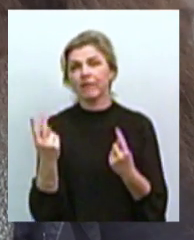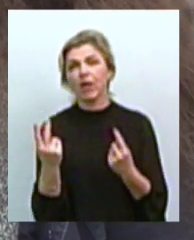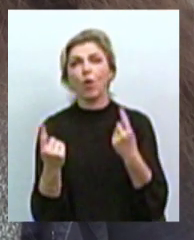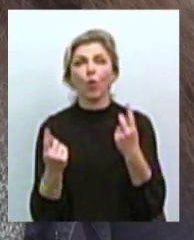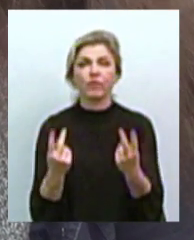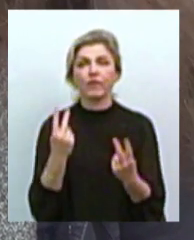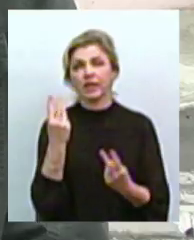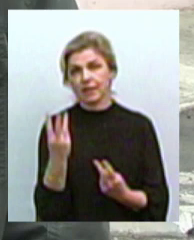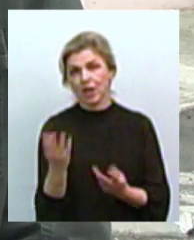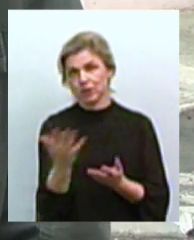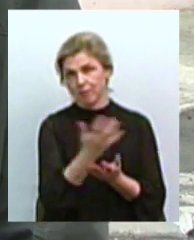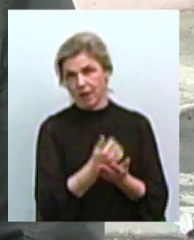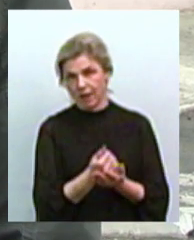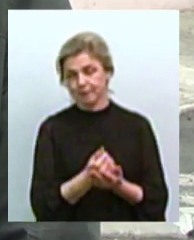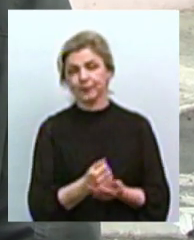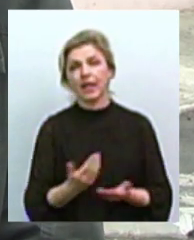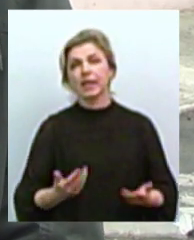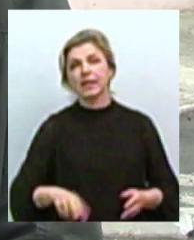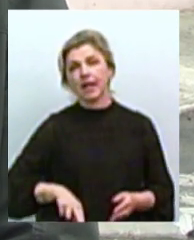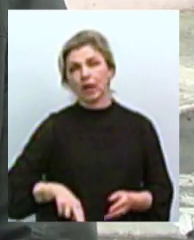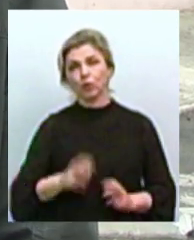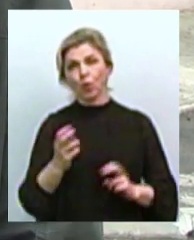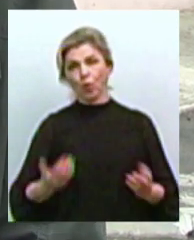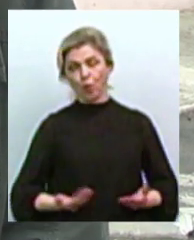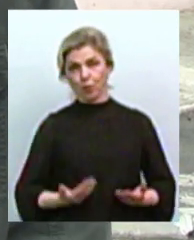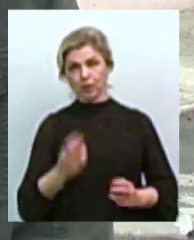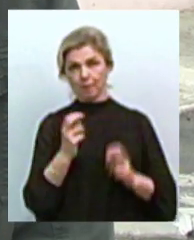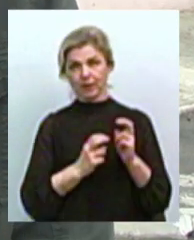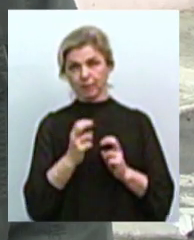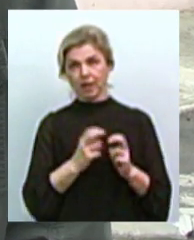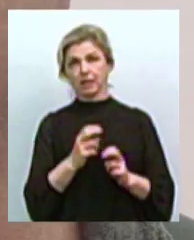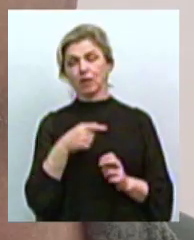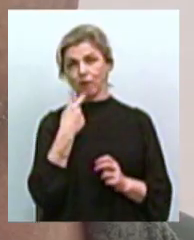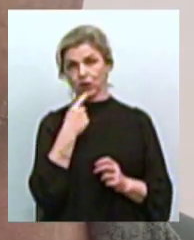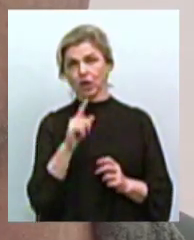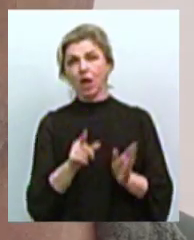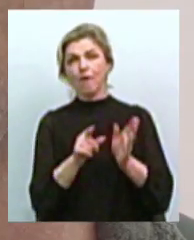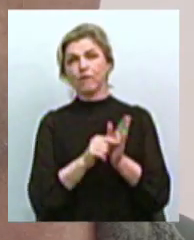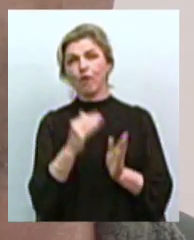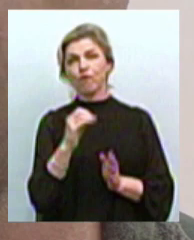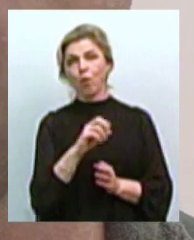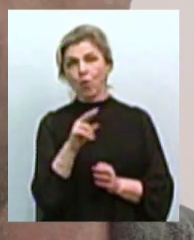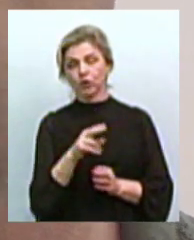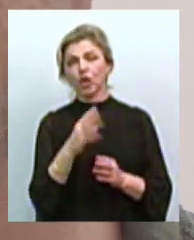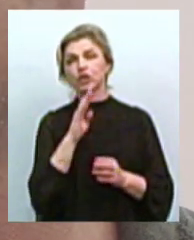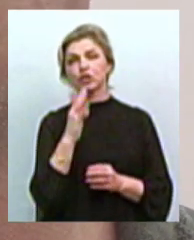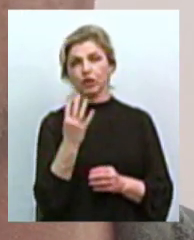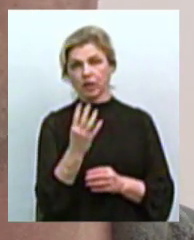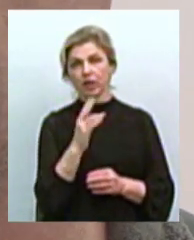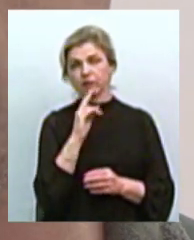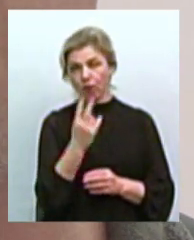дві, по три ми збираємо. Директор комунального підприємства Олександр Голобродський говорить, з фондом «Чотири лапи» вони два роки плідно